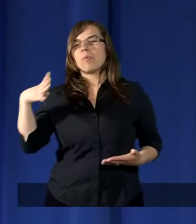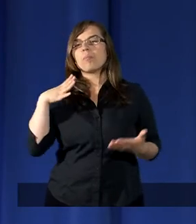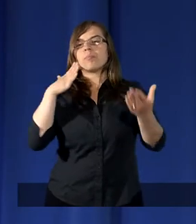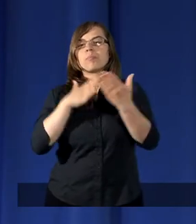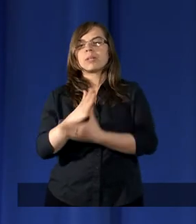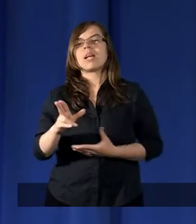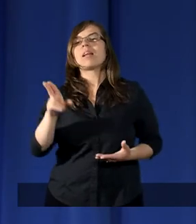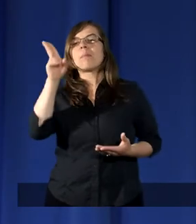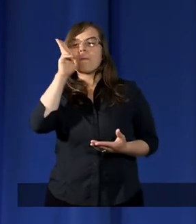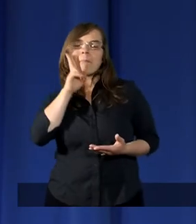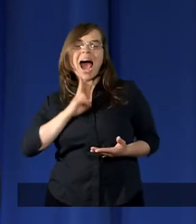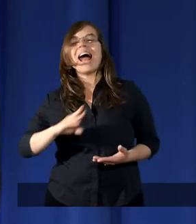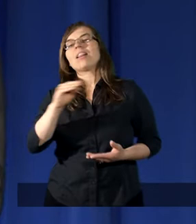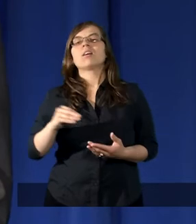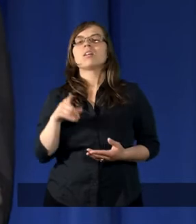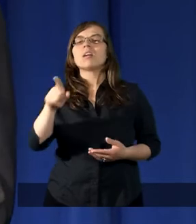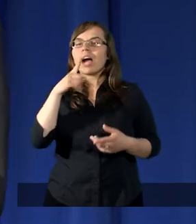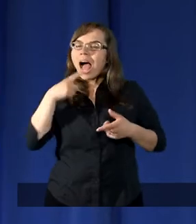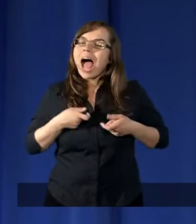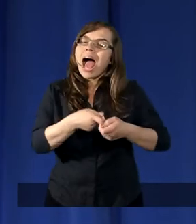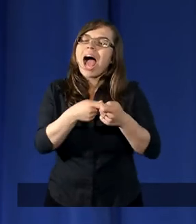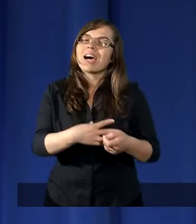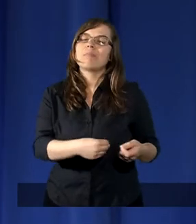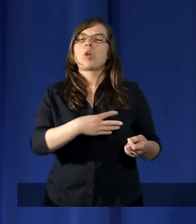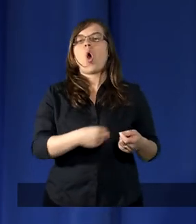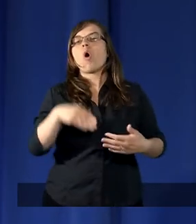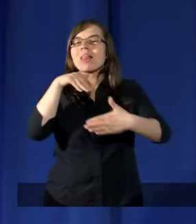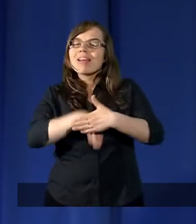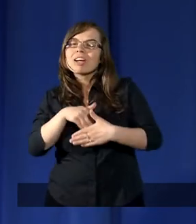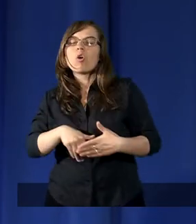przez matkę, karmione i wychowane.